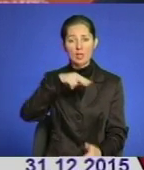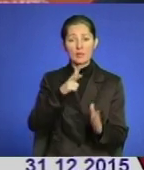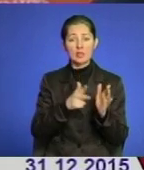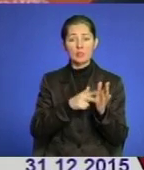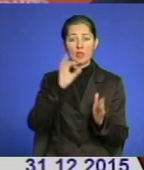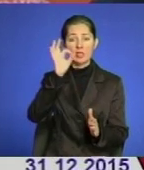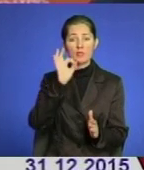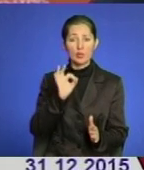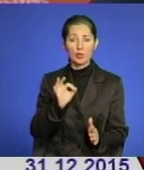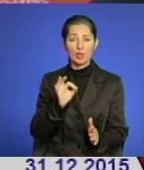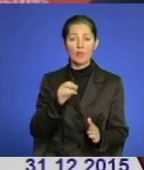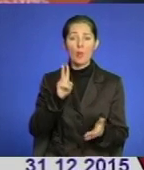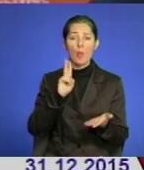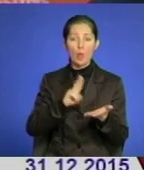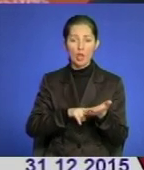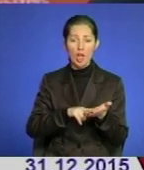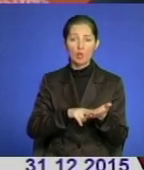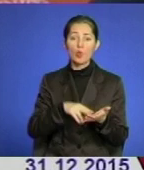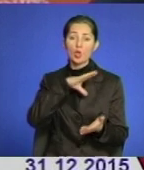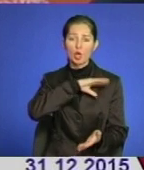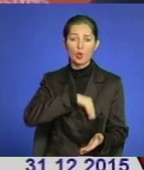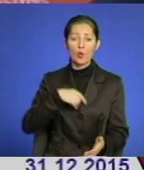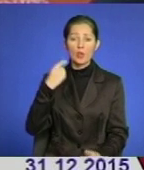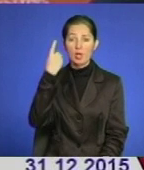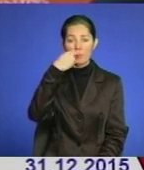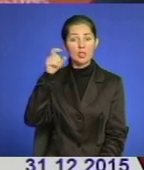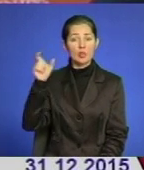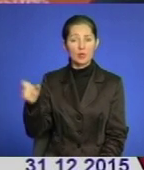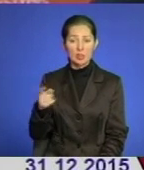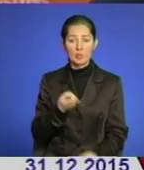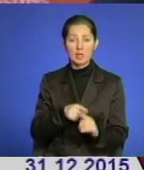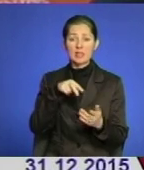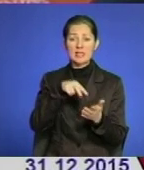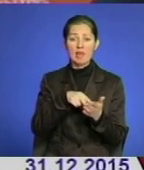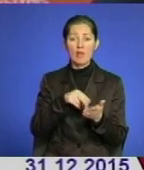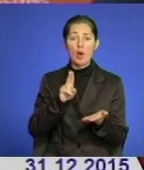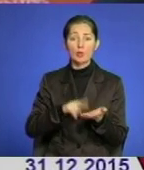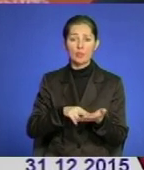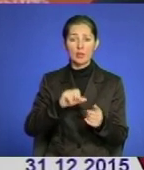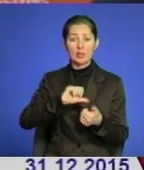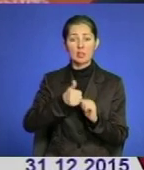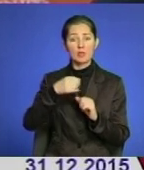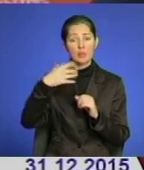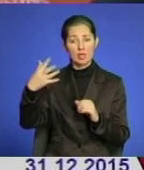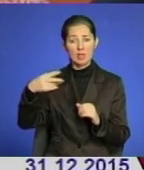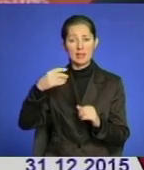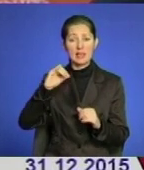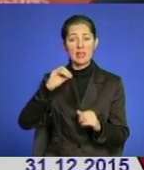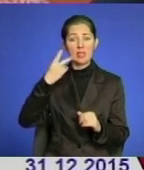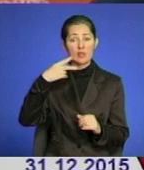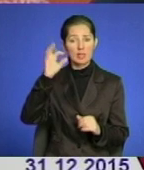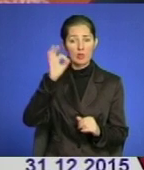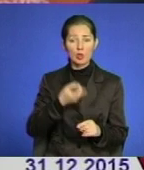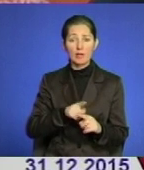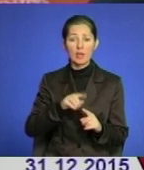% податку на доходи фіжичних осіб, це ставка на податкування замість 15% і 20%, які